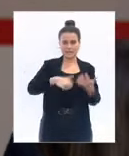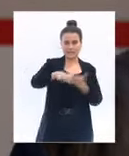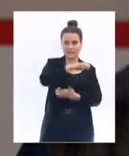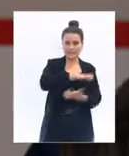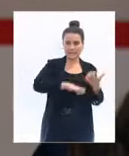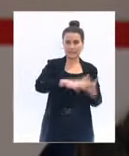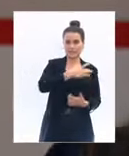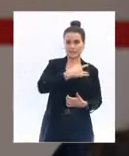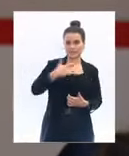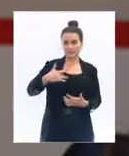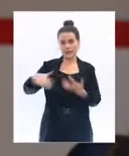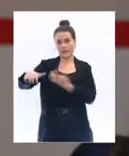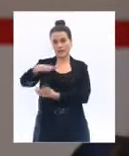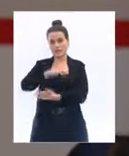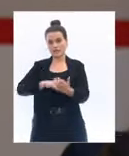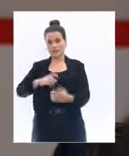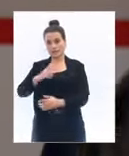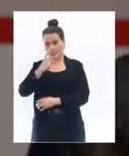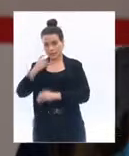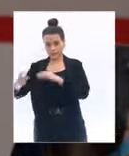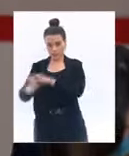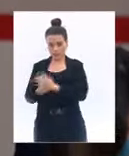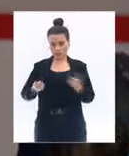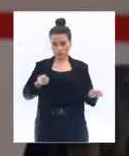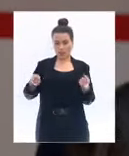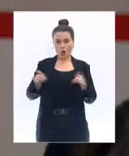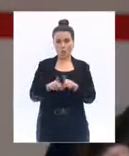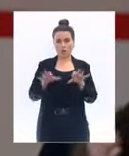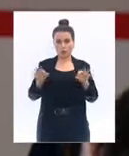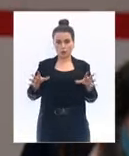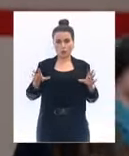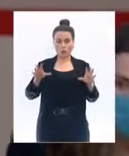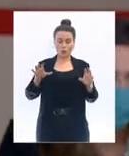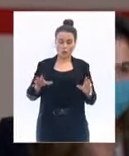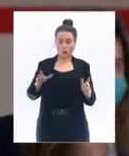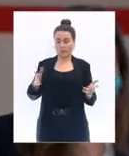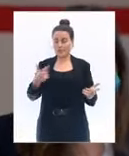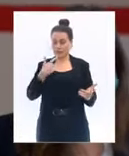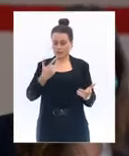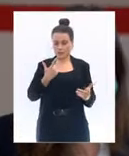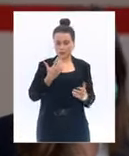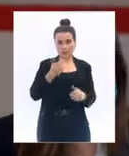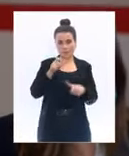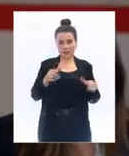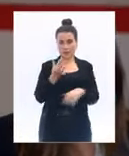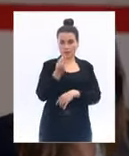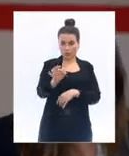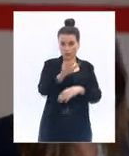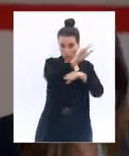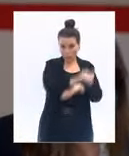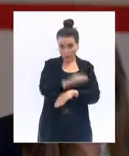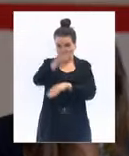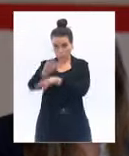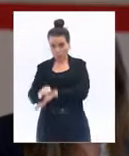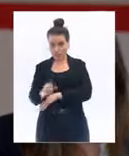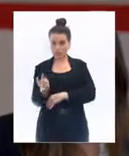la crise sanitaire et la menace terroriste ? En clair, êtes-vous en mesure de protéger les Français sur ces deux fronts ? Et puis, dans la mesure où l